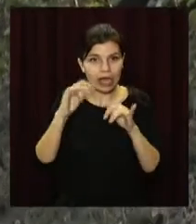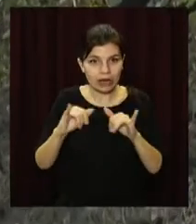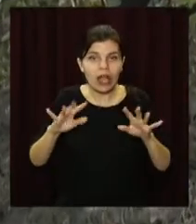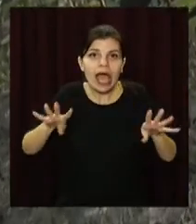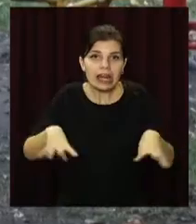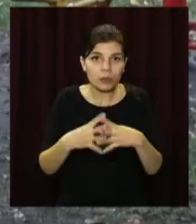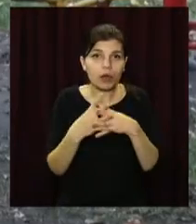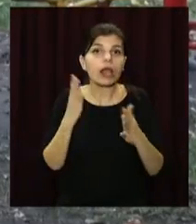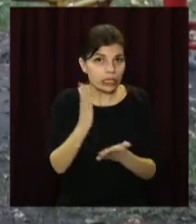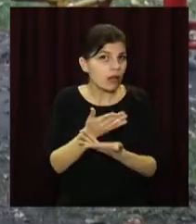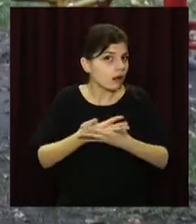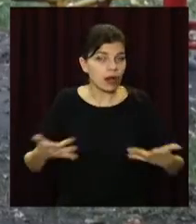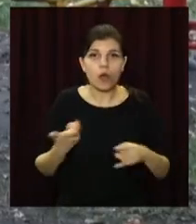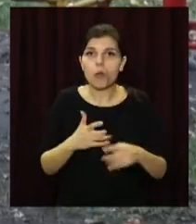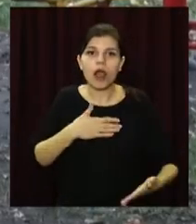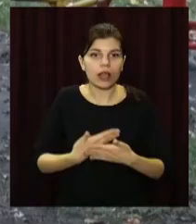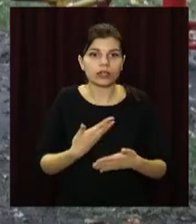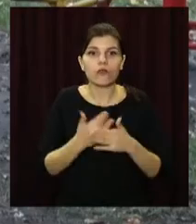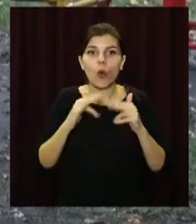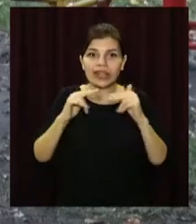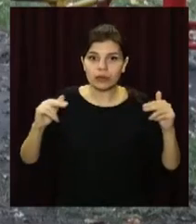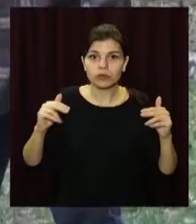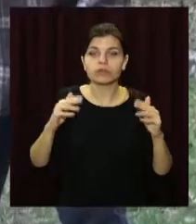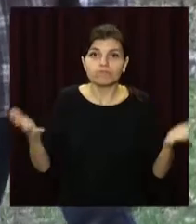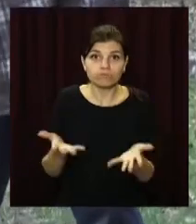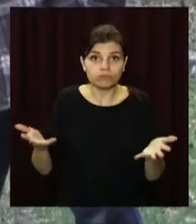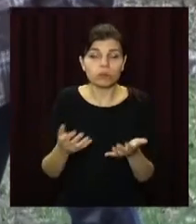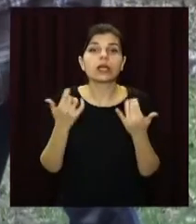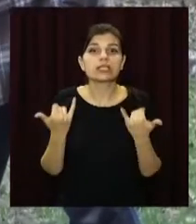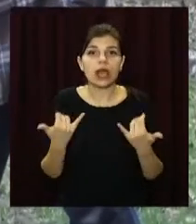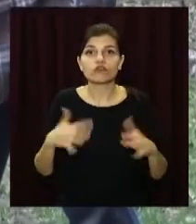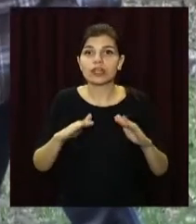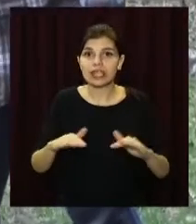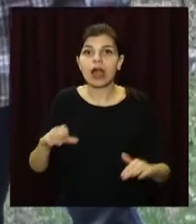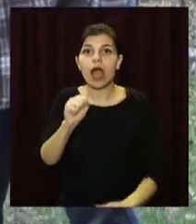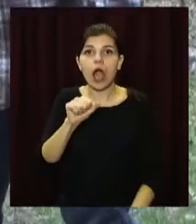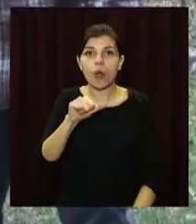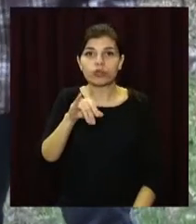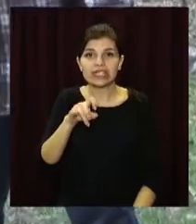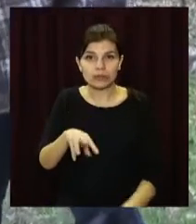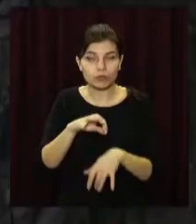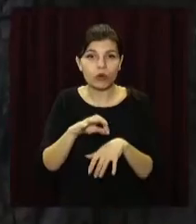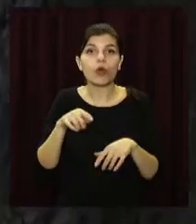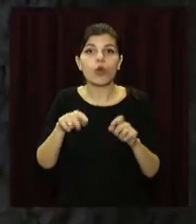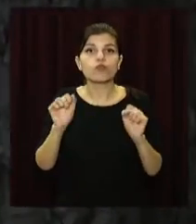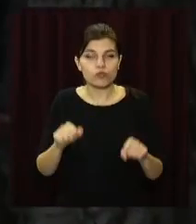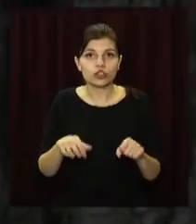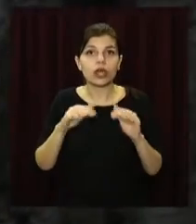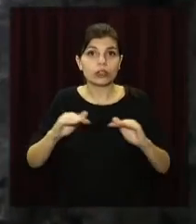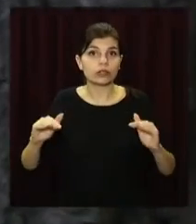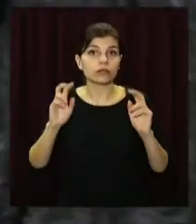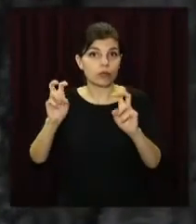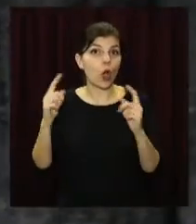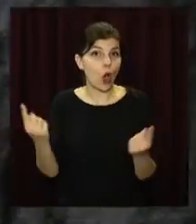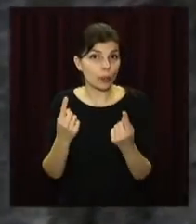реабілітації малечі. Їх активно впроваджують у Дніпрі та області. Вже зараз діти з аутизму мають змогу ходити у загальноосвітні